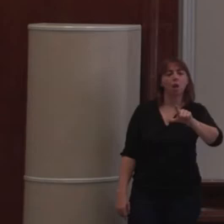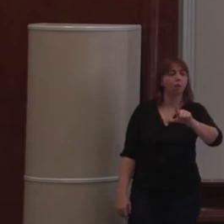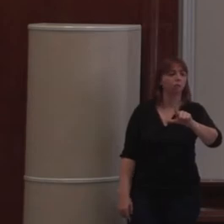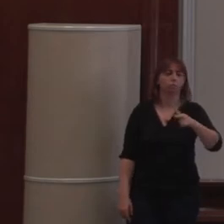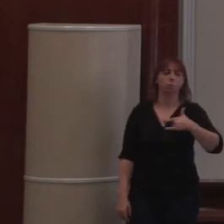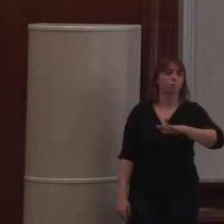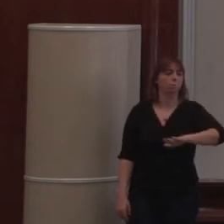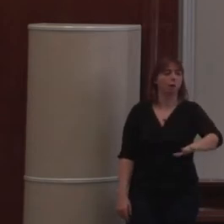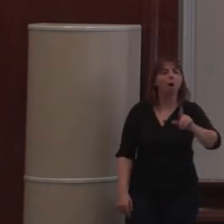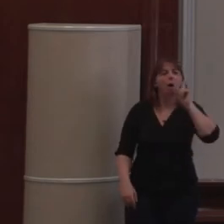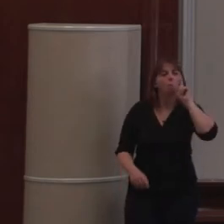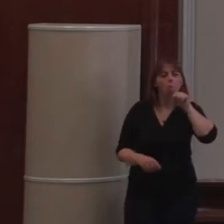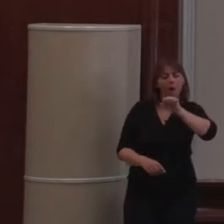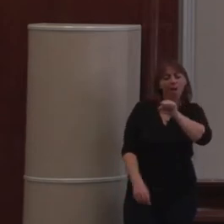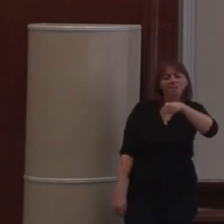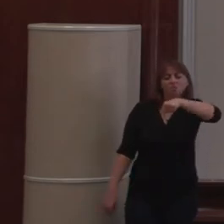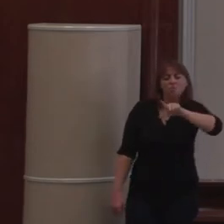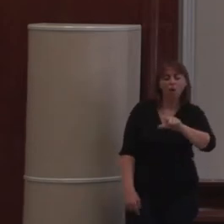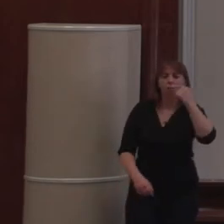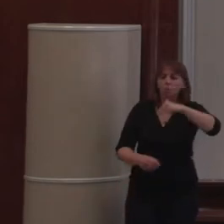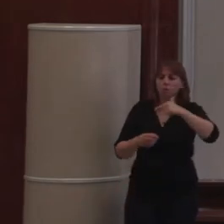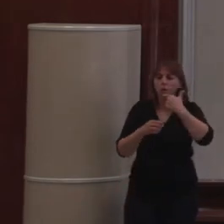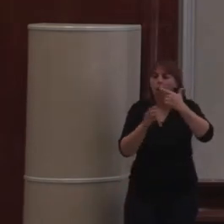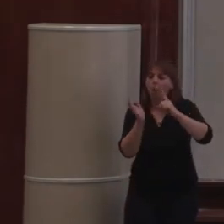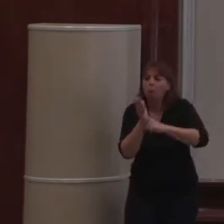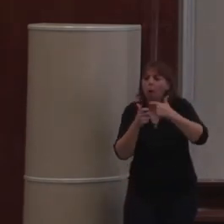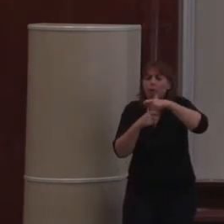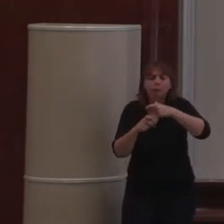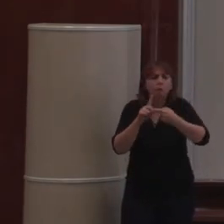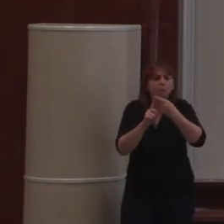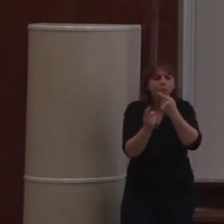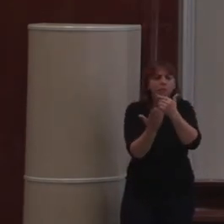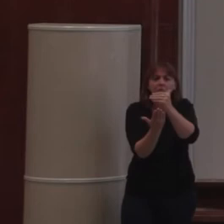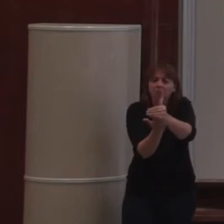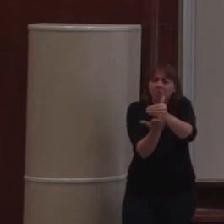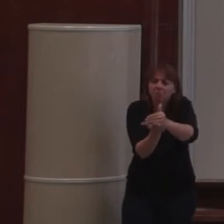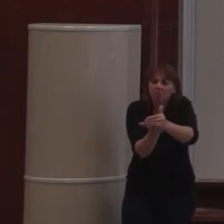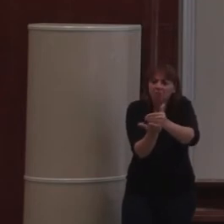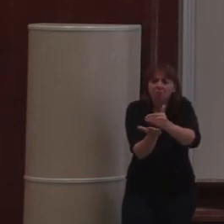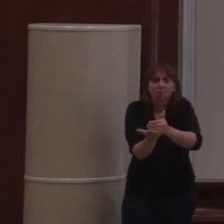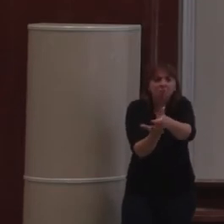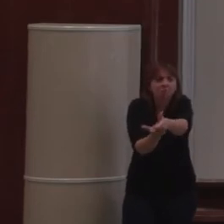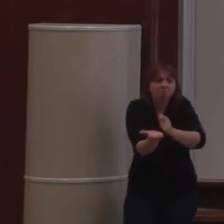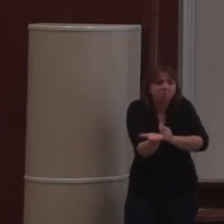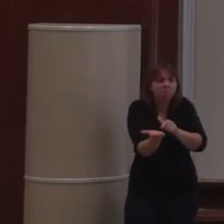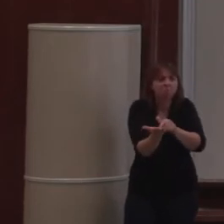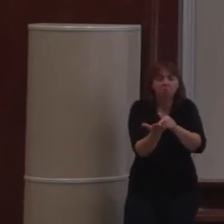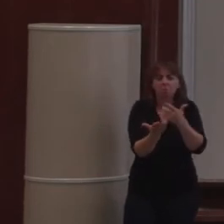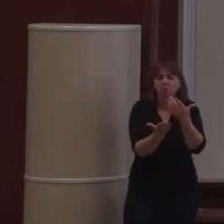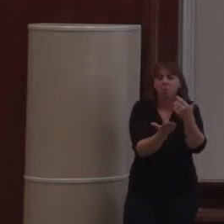sont mises à plat au sein de table. Et c'est assez compliqué de gérer les droits d'accès finement en disant, tel article